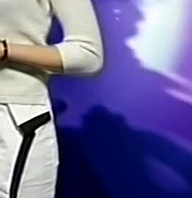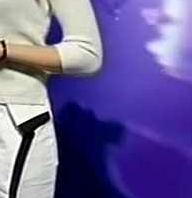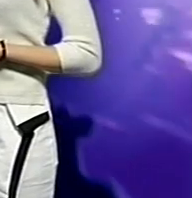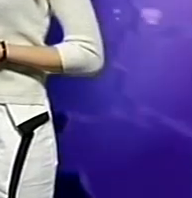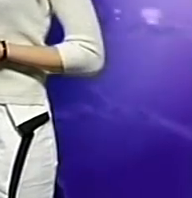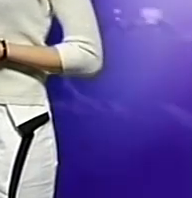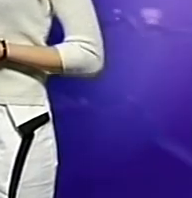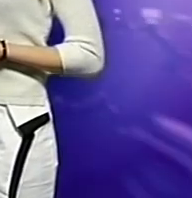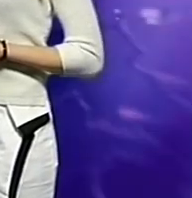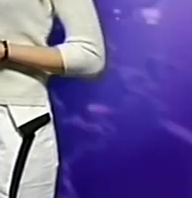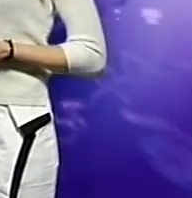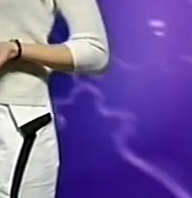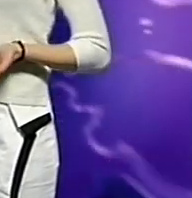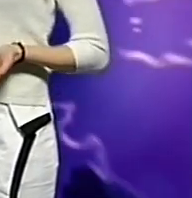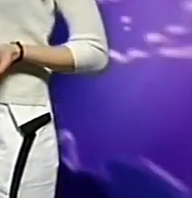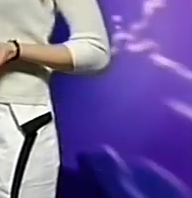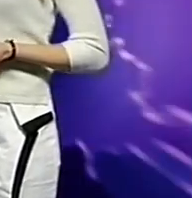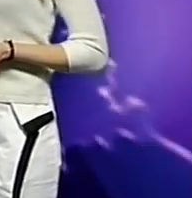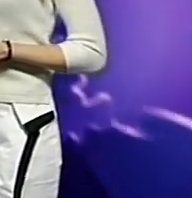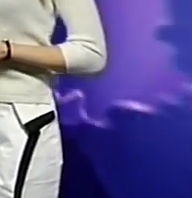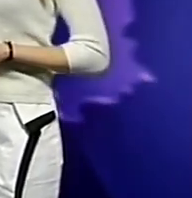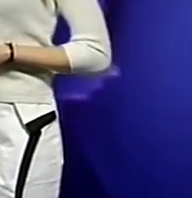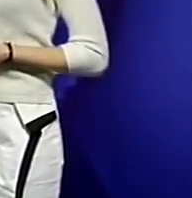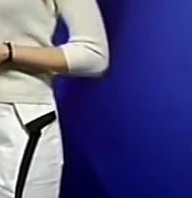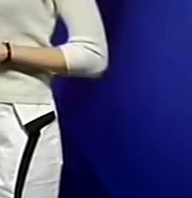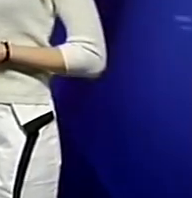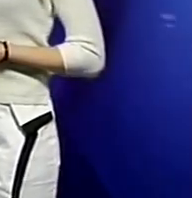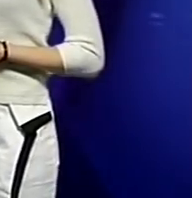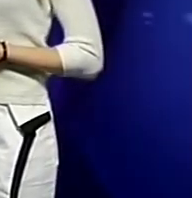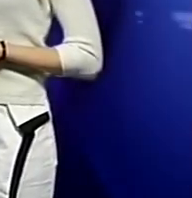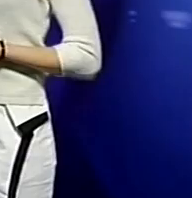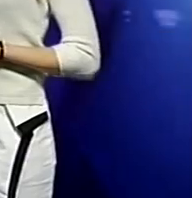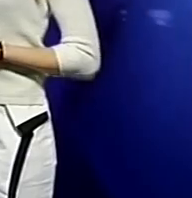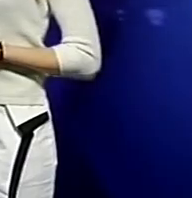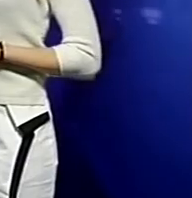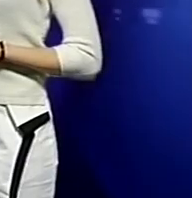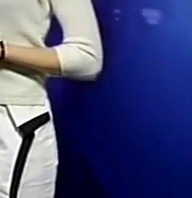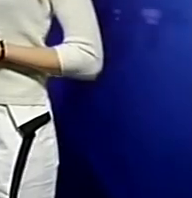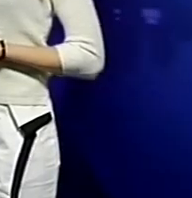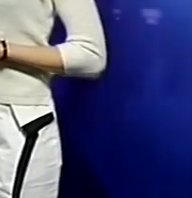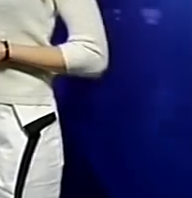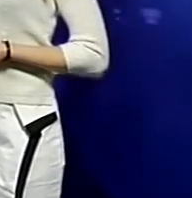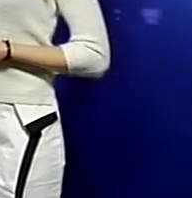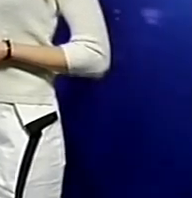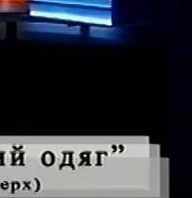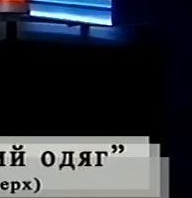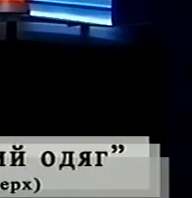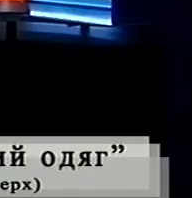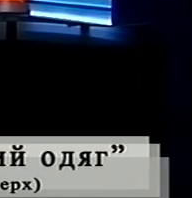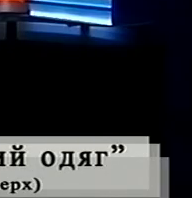мікрорентген за годину. Гарного вам настрою, незалежно від погоди. І залишайте з нами на хвилі каналу Кіровоград.